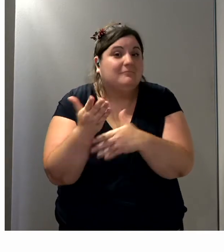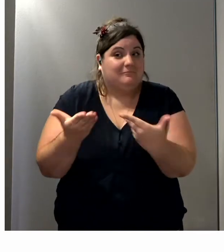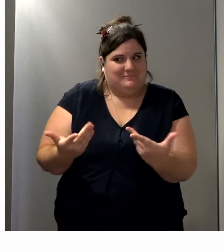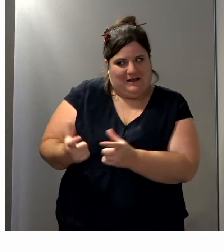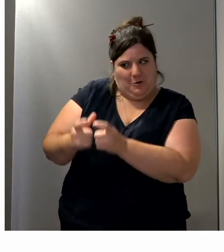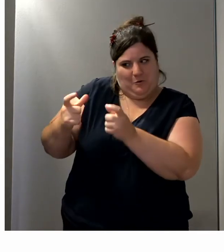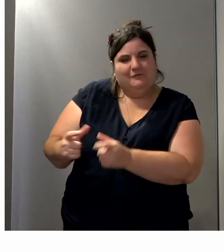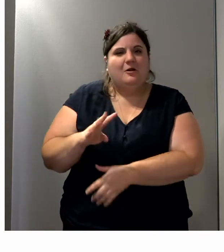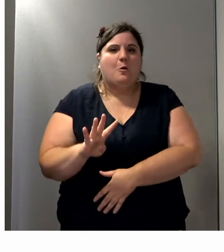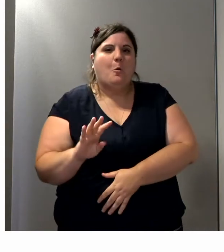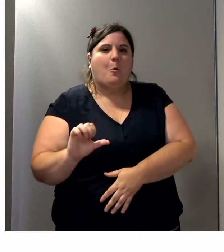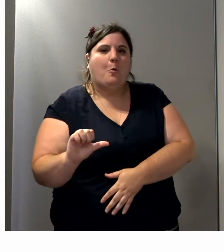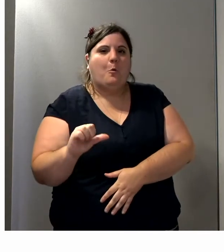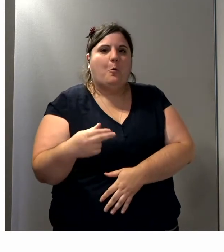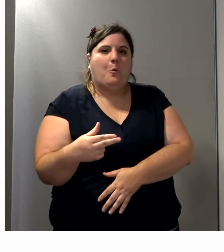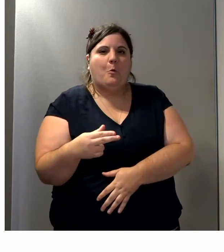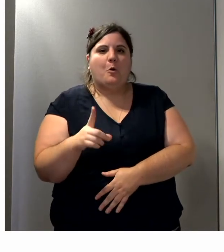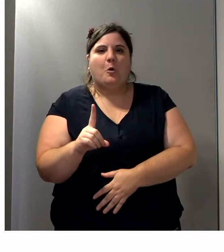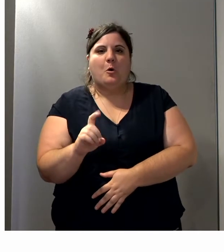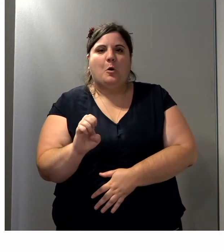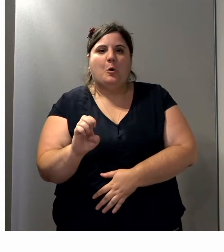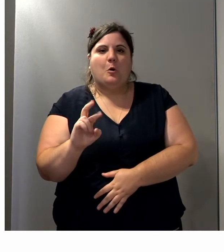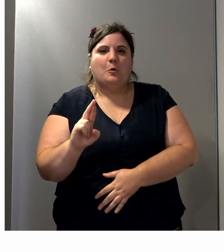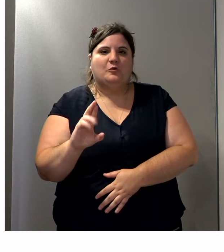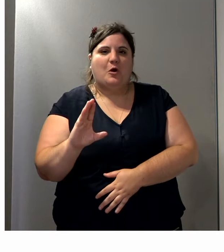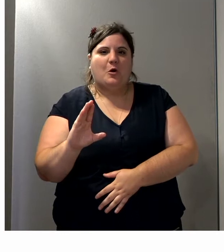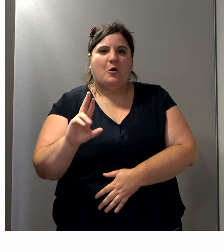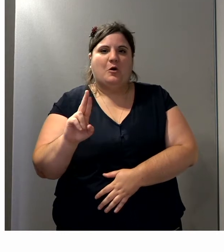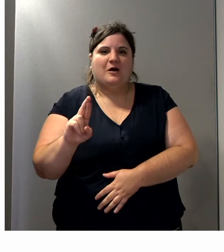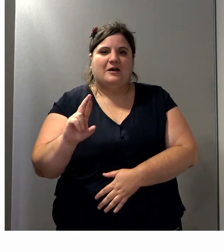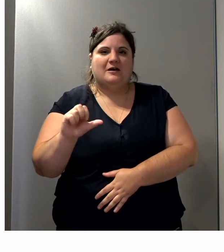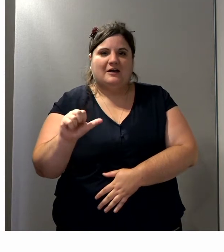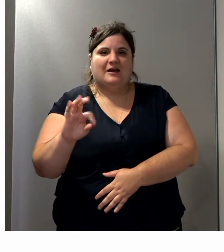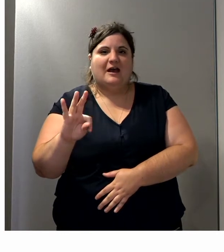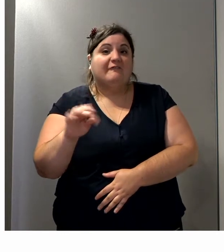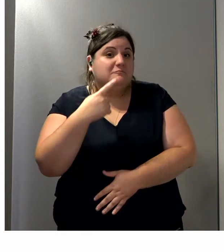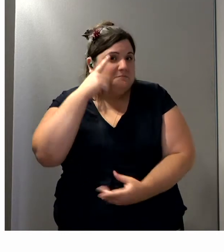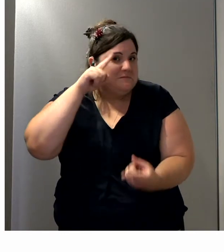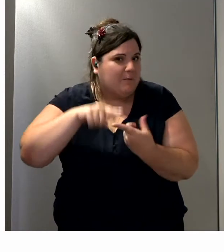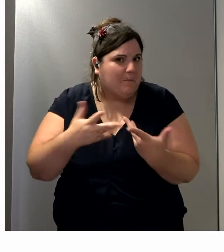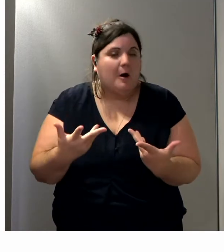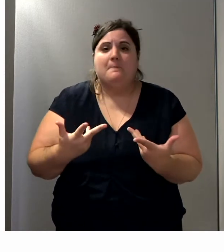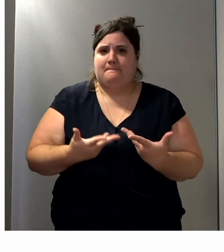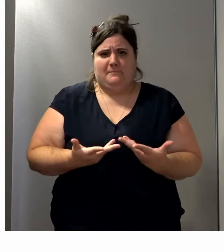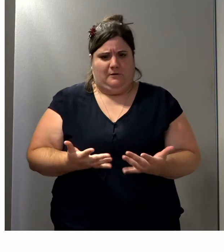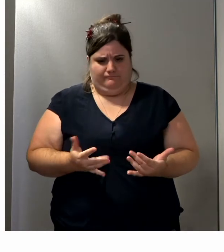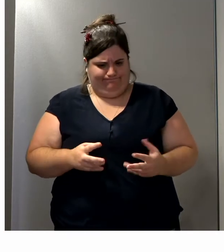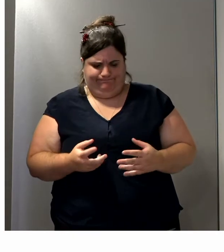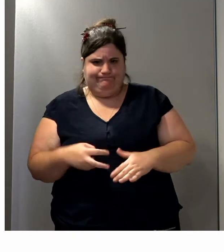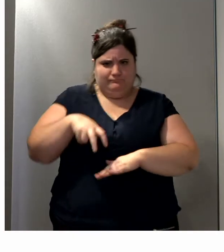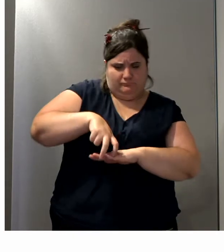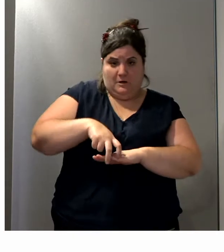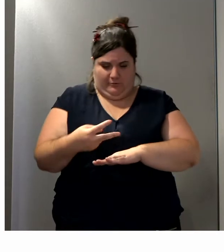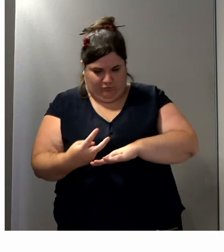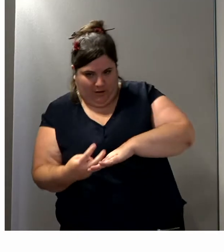Wondercraft, c'est un exoquelette que Jean-Louis, Virginie, Oriane et Tanitlas